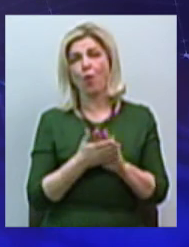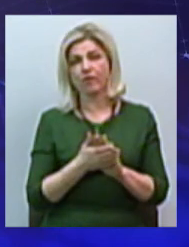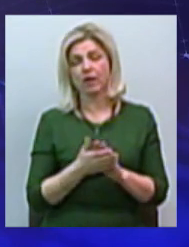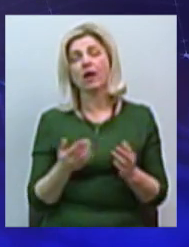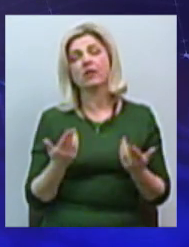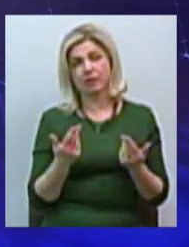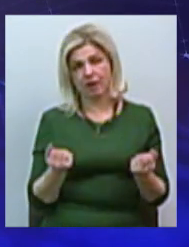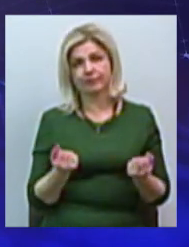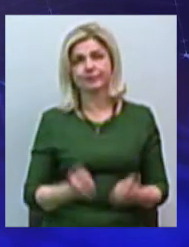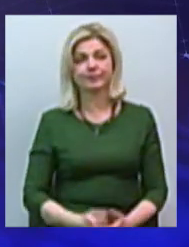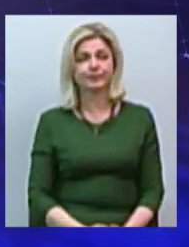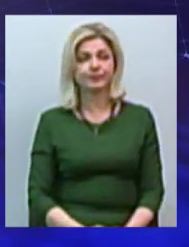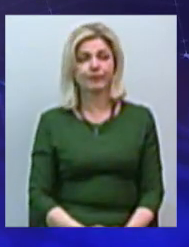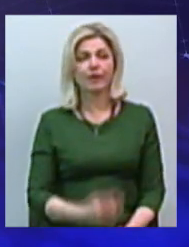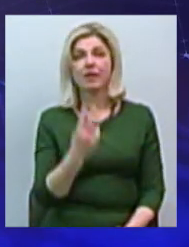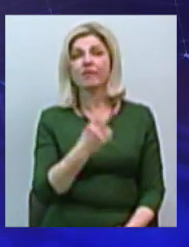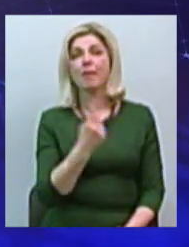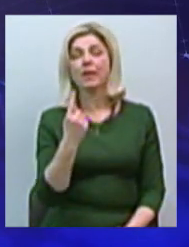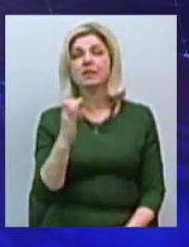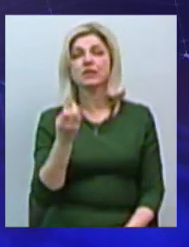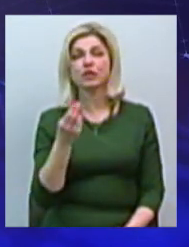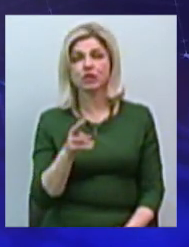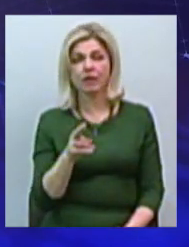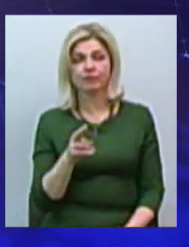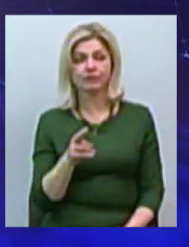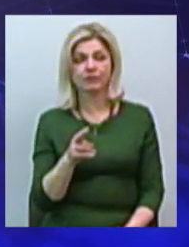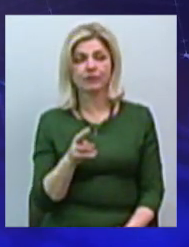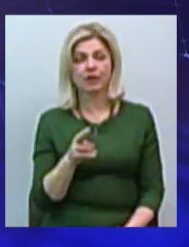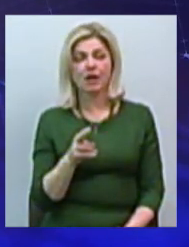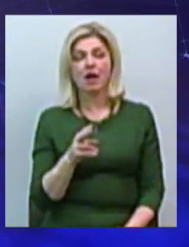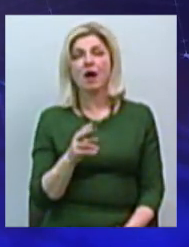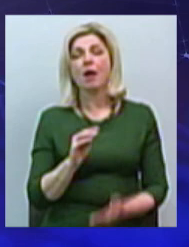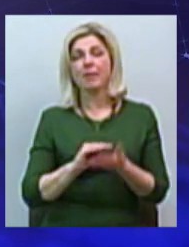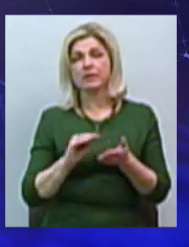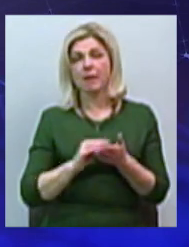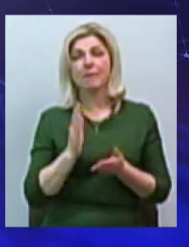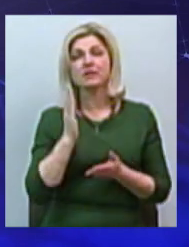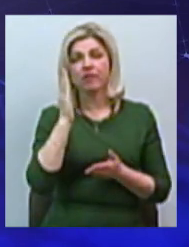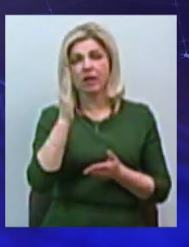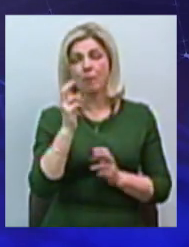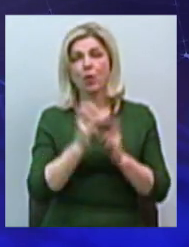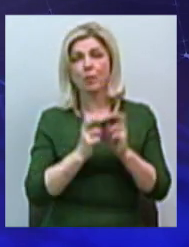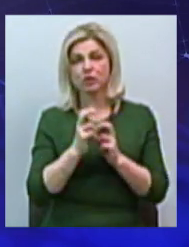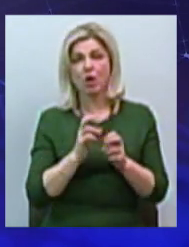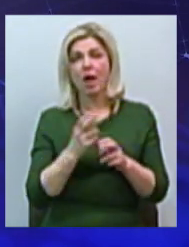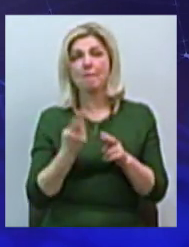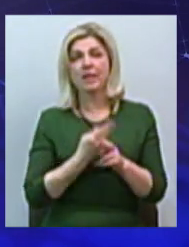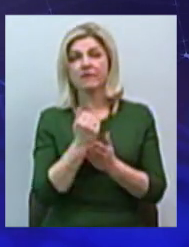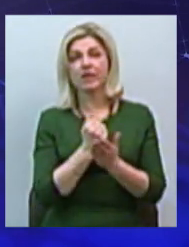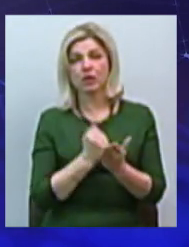И таки. 21 січня в интервью Дорченеле о перспективе промышлого безвиза между Украиной и ЕС